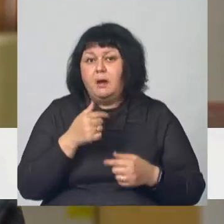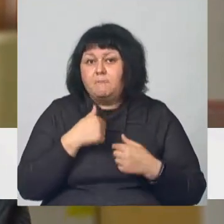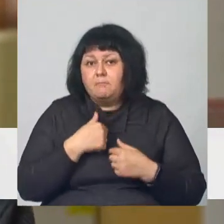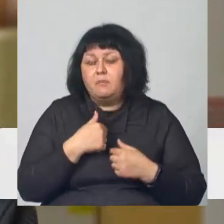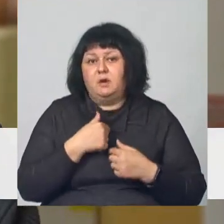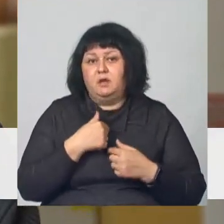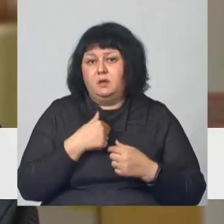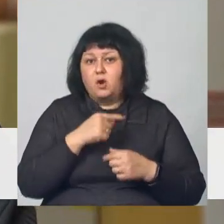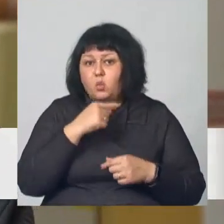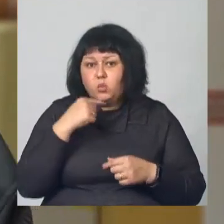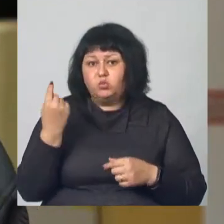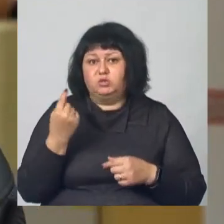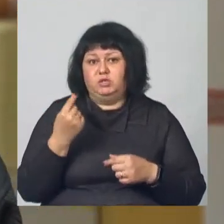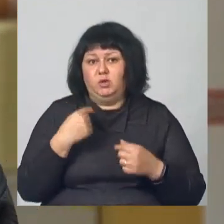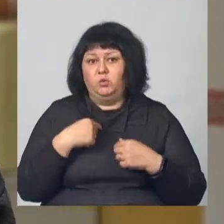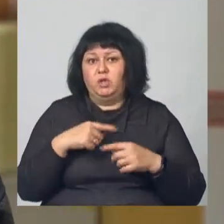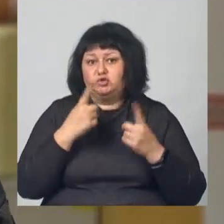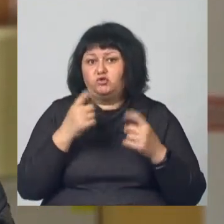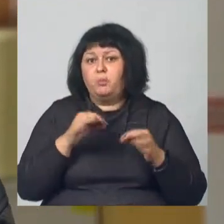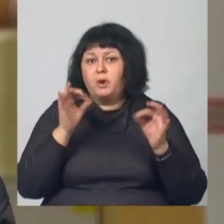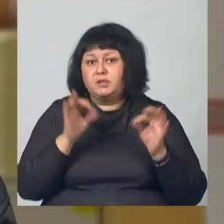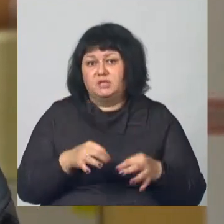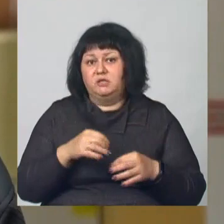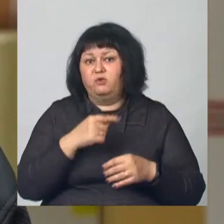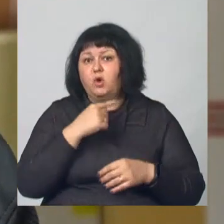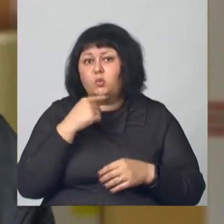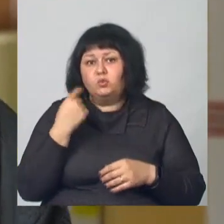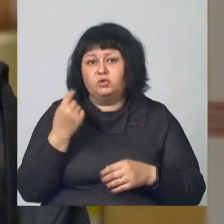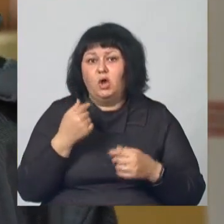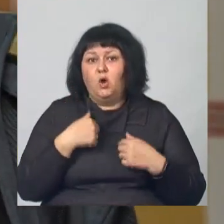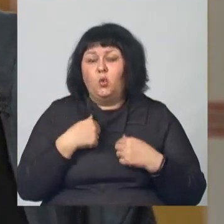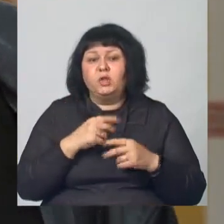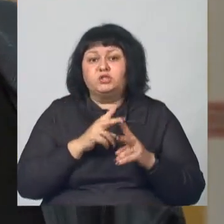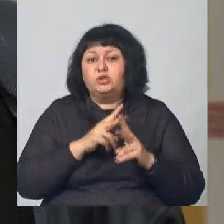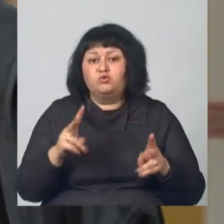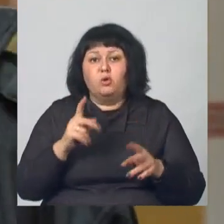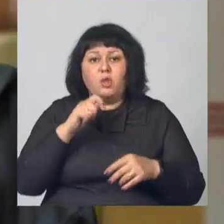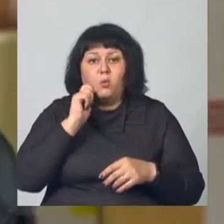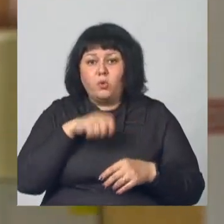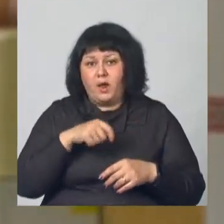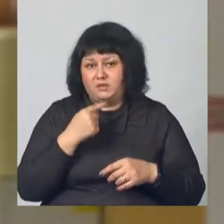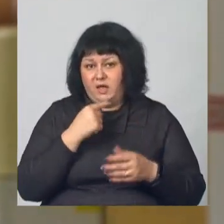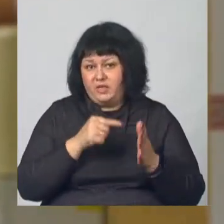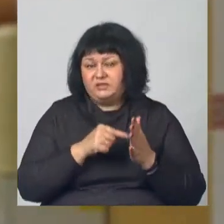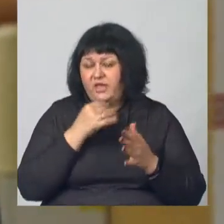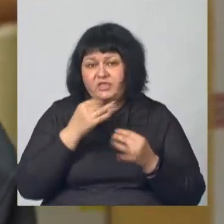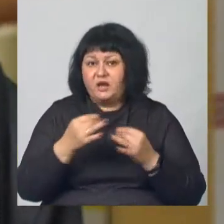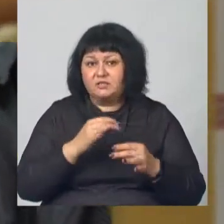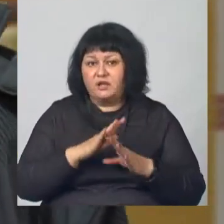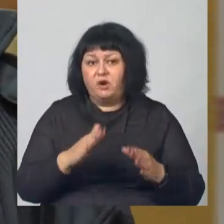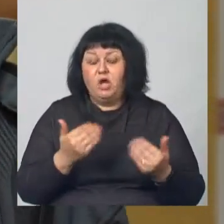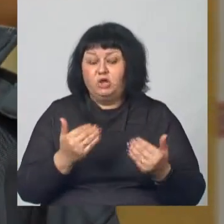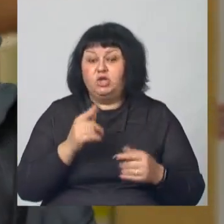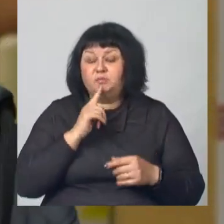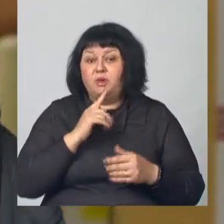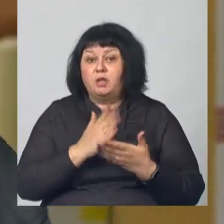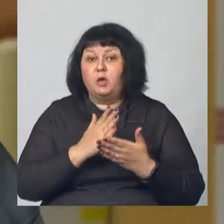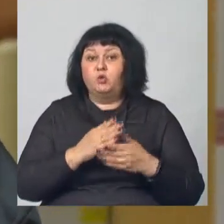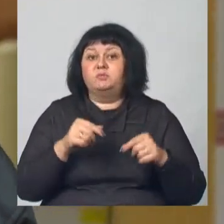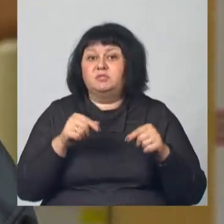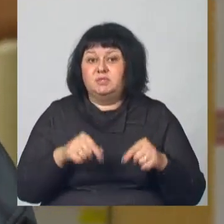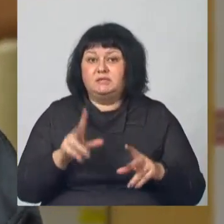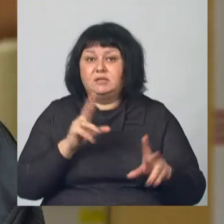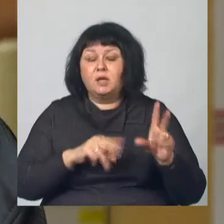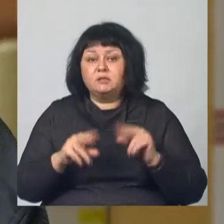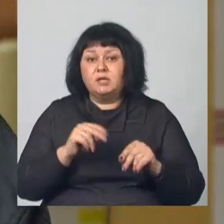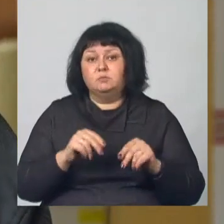вообще Попасное все сто процентов. Русские никогда, даже никто на украинском не разговаривал. Сейчас пока находимся здесь, но надеемся, что мы